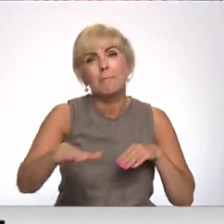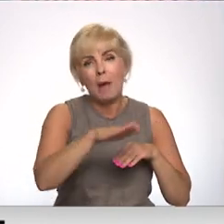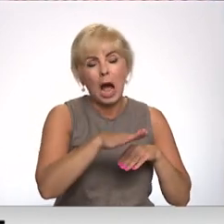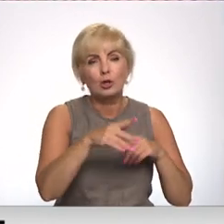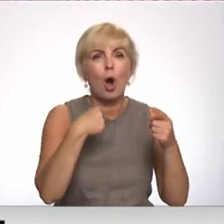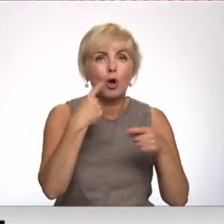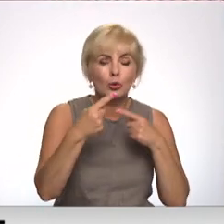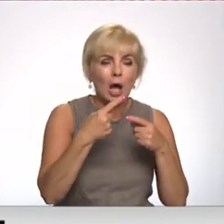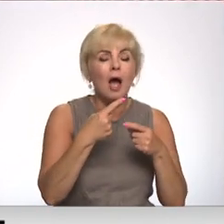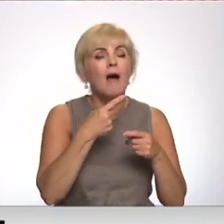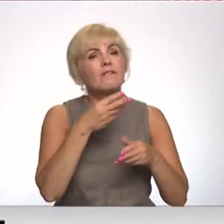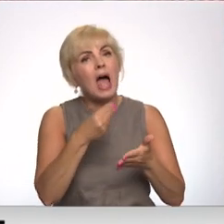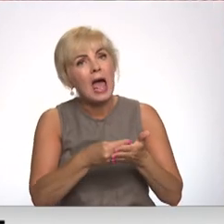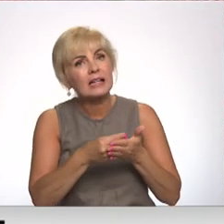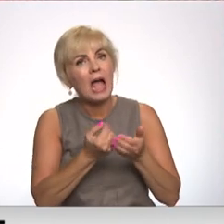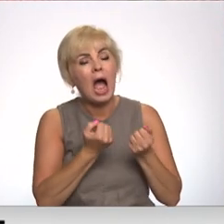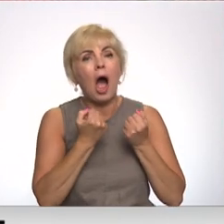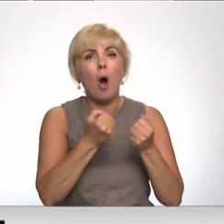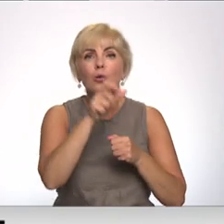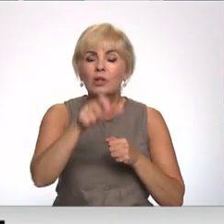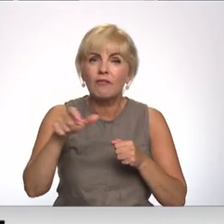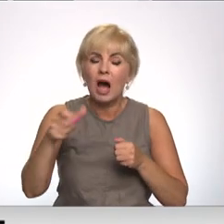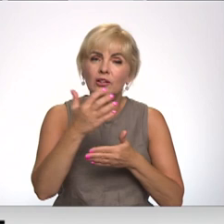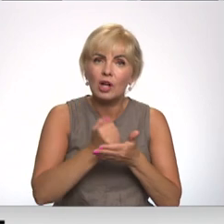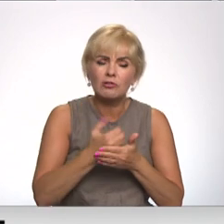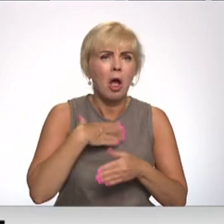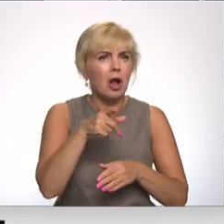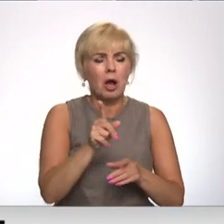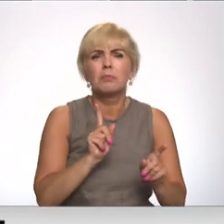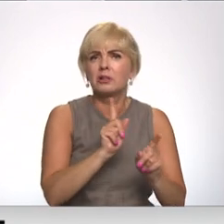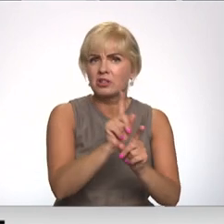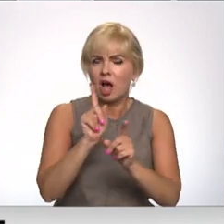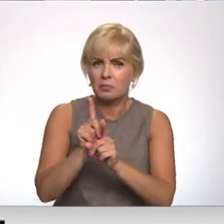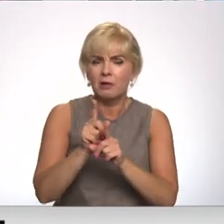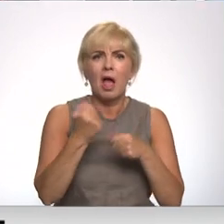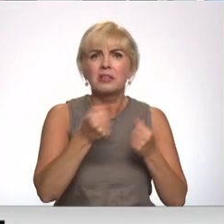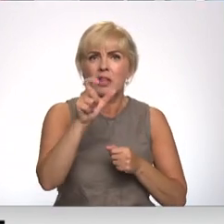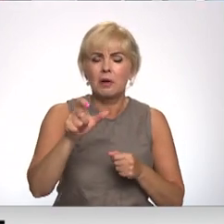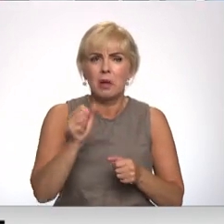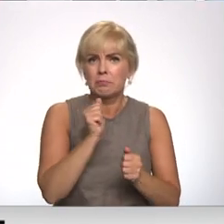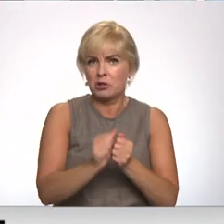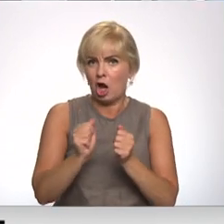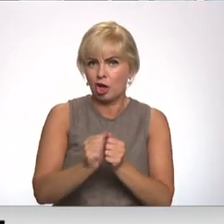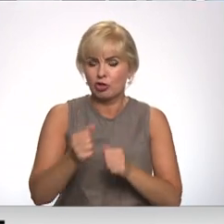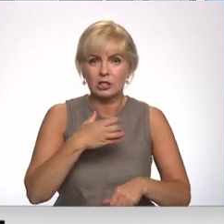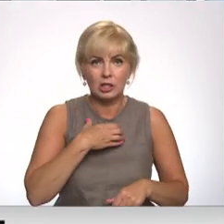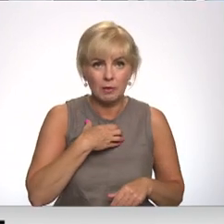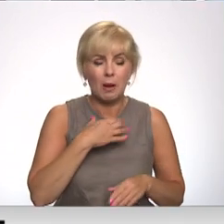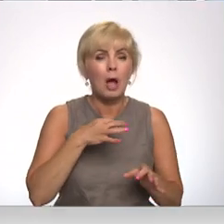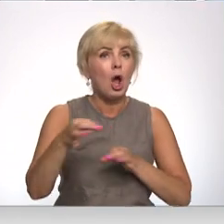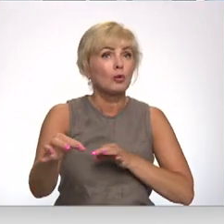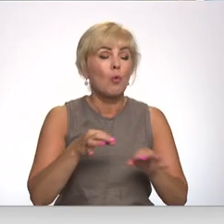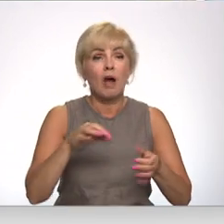autobusa vadītāja rezervas, un kāpēc tieši šīs pārvadātājs saskars ar tik biežu darbinieku slimošanu. Jāatdzīst, ka mēs citos novados